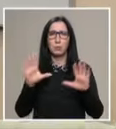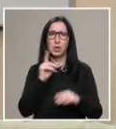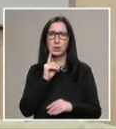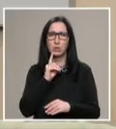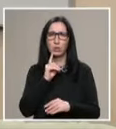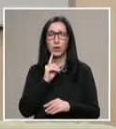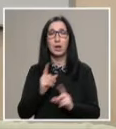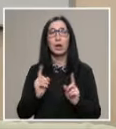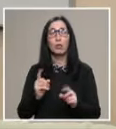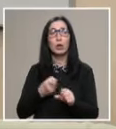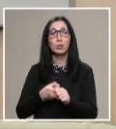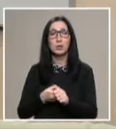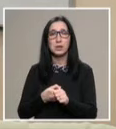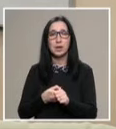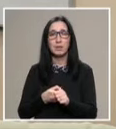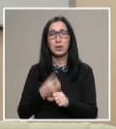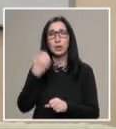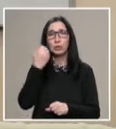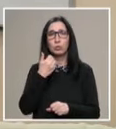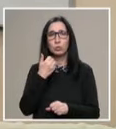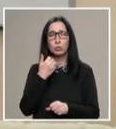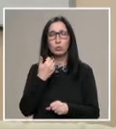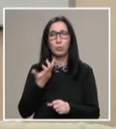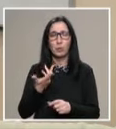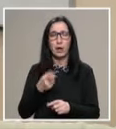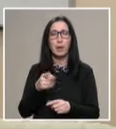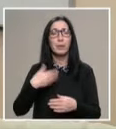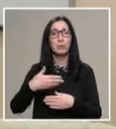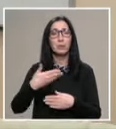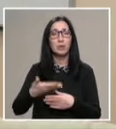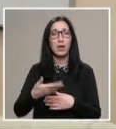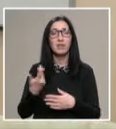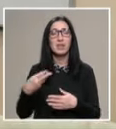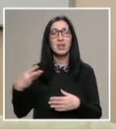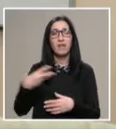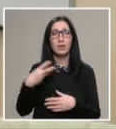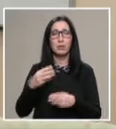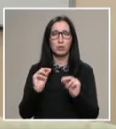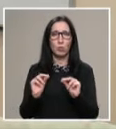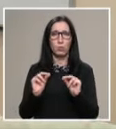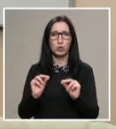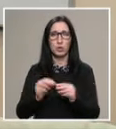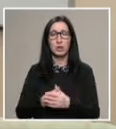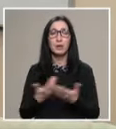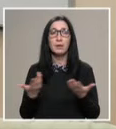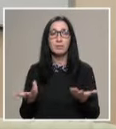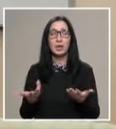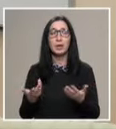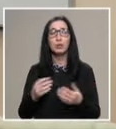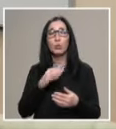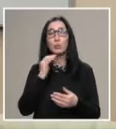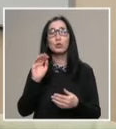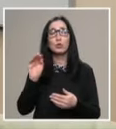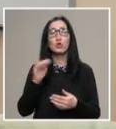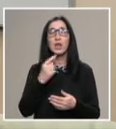човека, което създава добра... това е добра предпоставка за ефективност на обучението, тъй като при